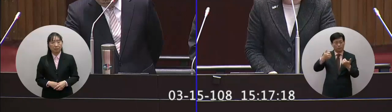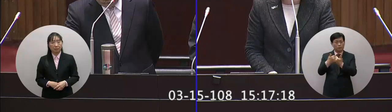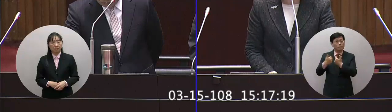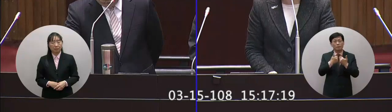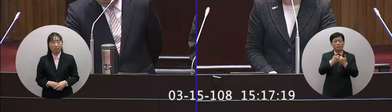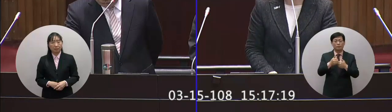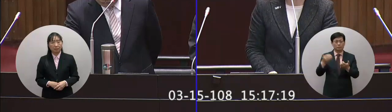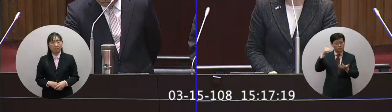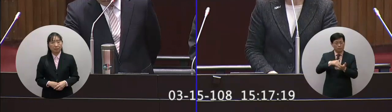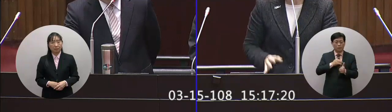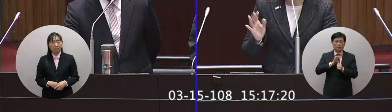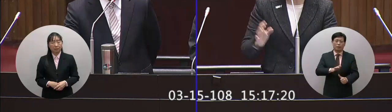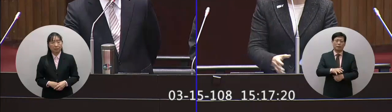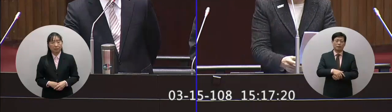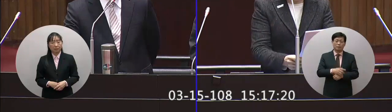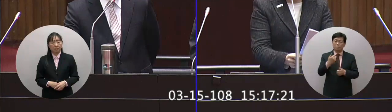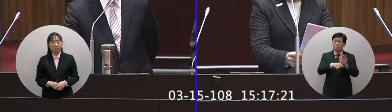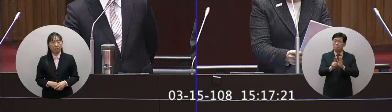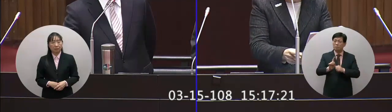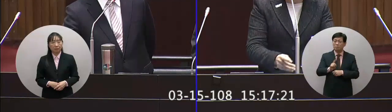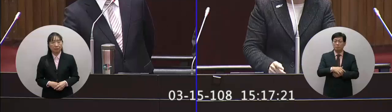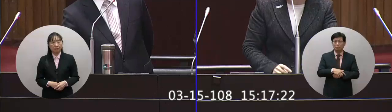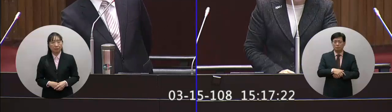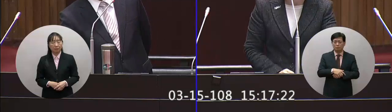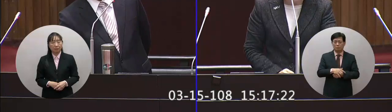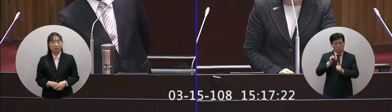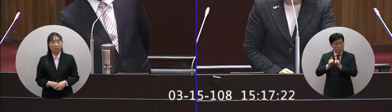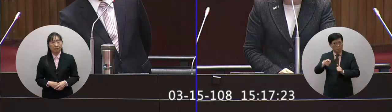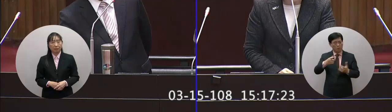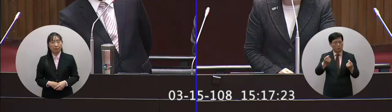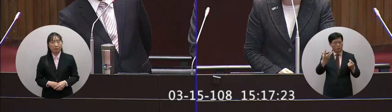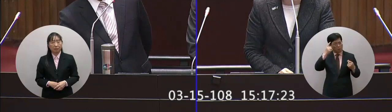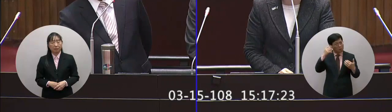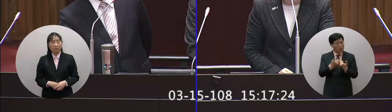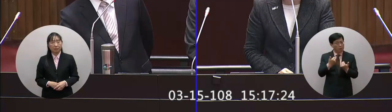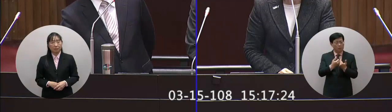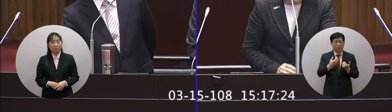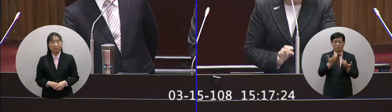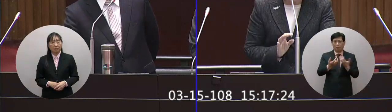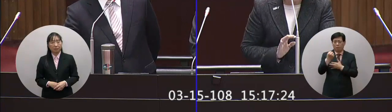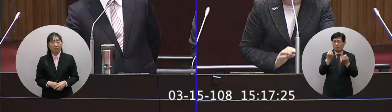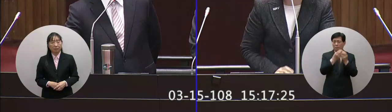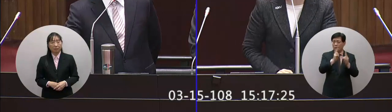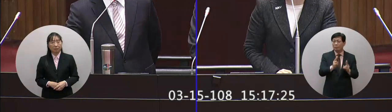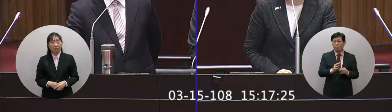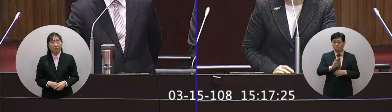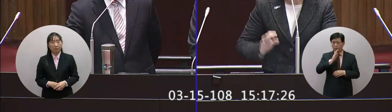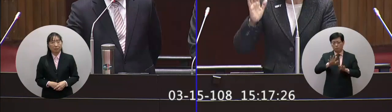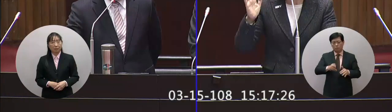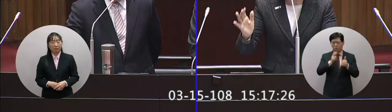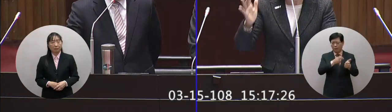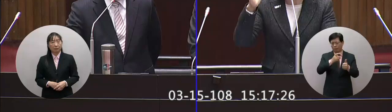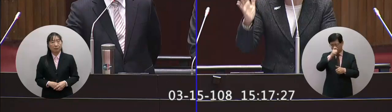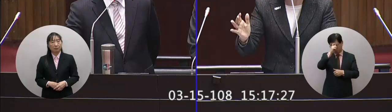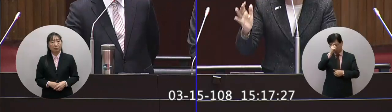會議還是沒有通過這表示什麼表示大家都在反對火力的發電廠但是我們要求的就是